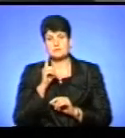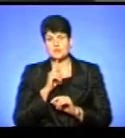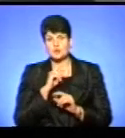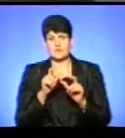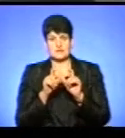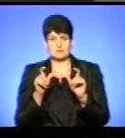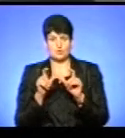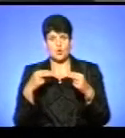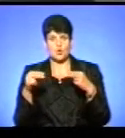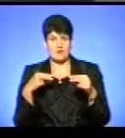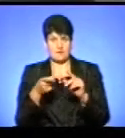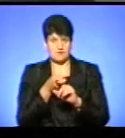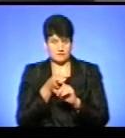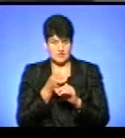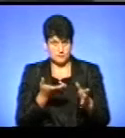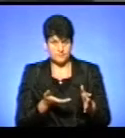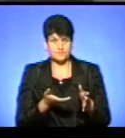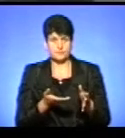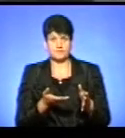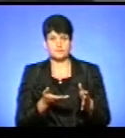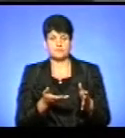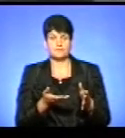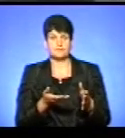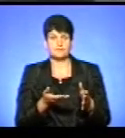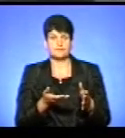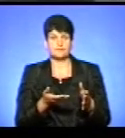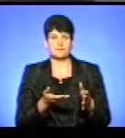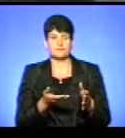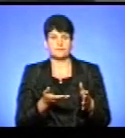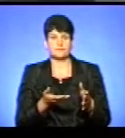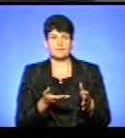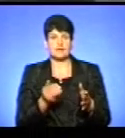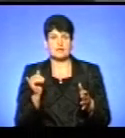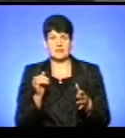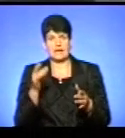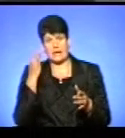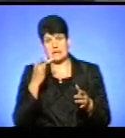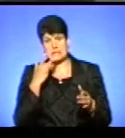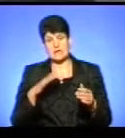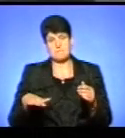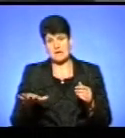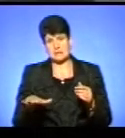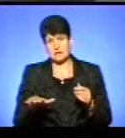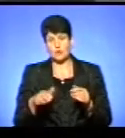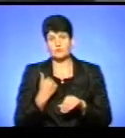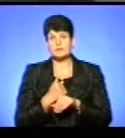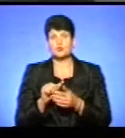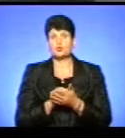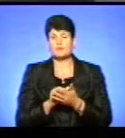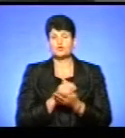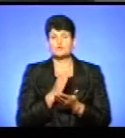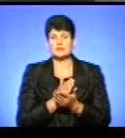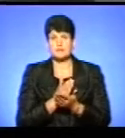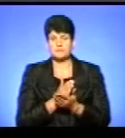спорігівельного обобудового призначення і літніх майданчиків, основним документом це є